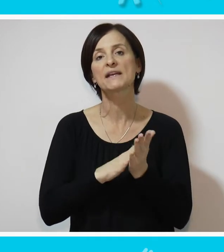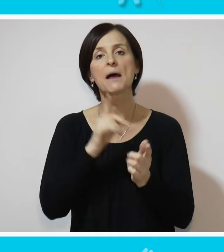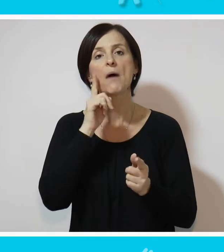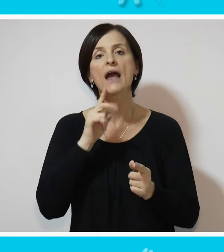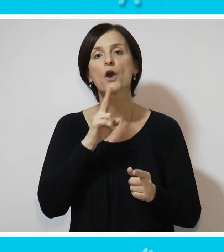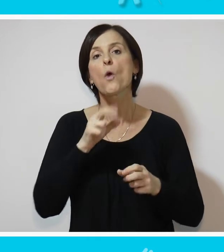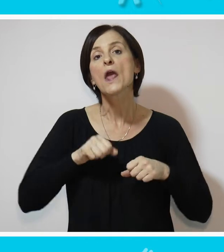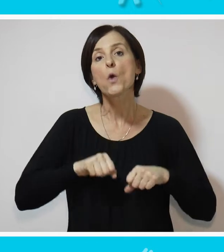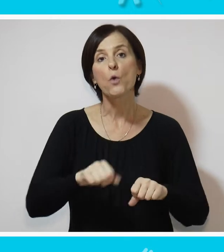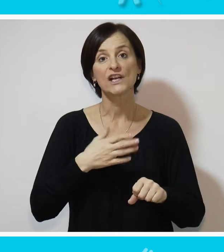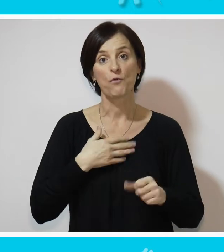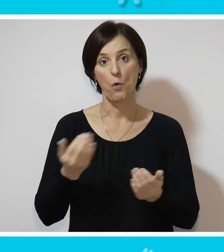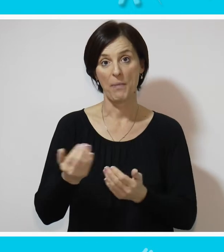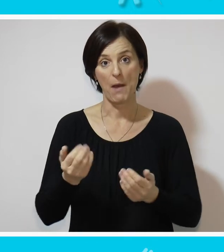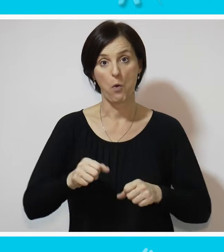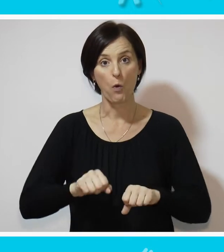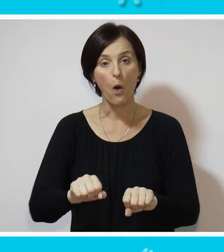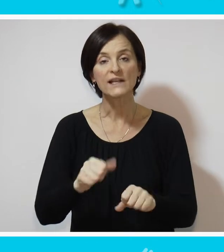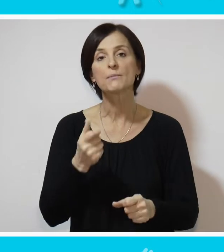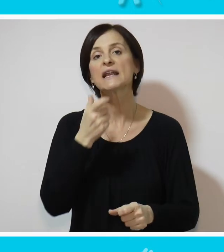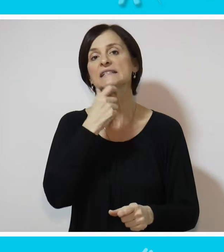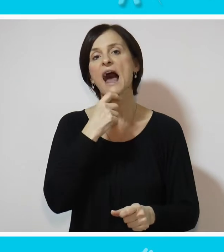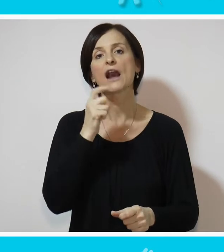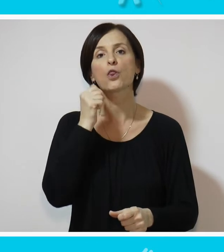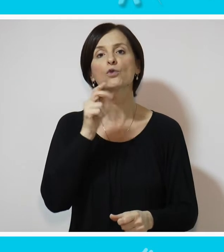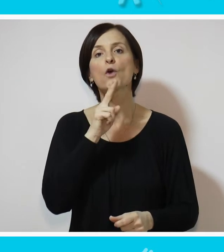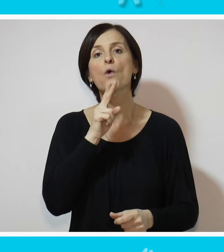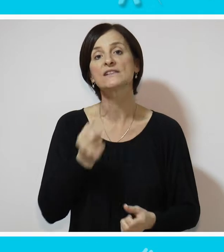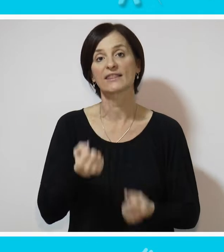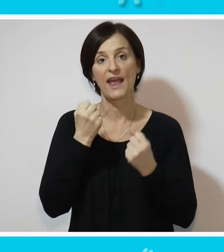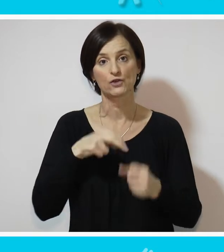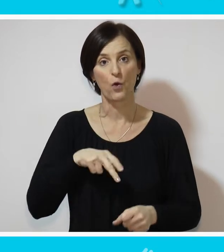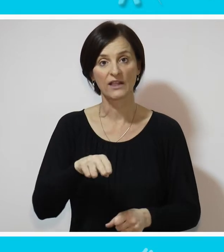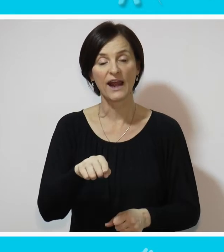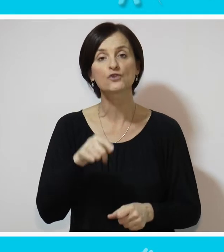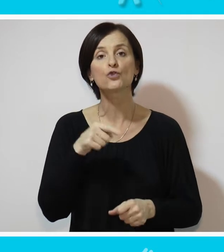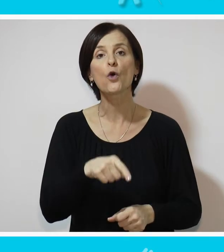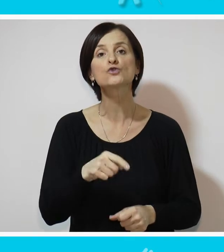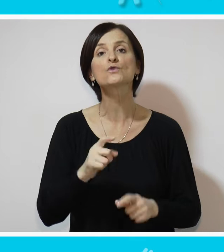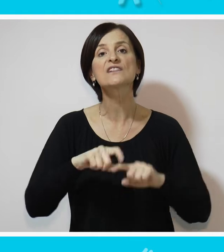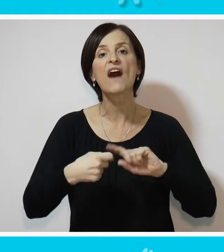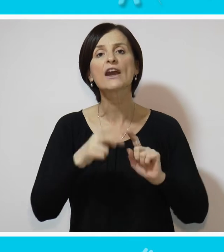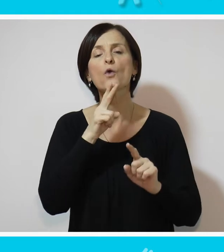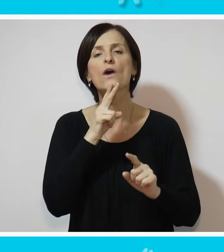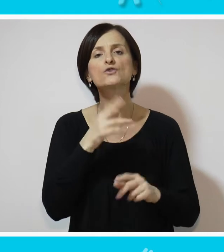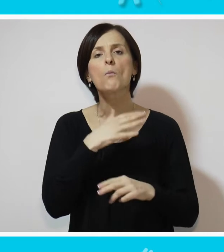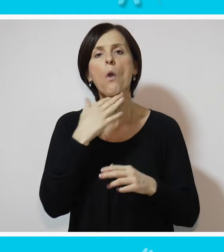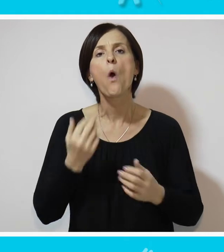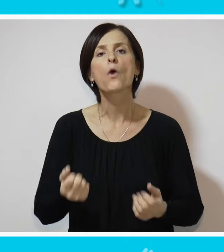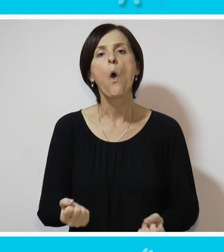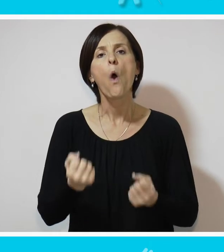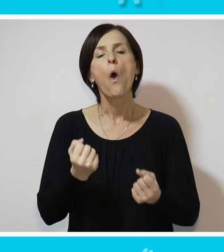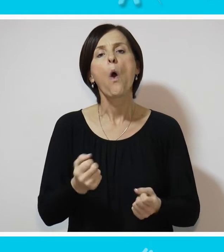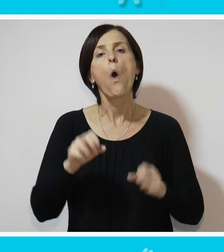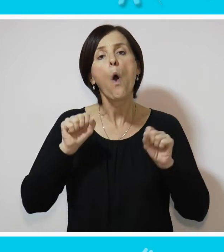koje guraju svoju bebu u kolicima ili za stare ljude koji se također teže kreću. Ovo su sve stvari koje su vrlo